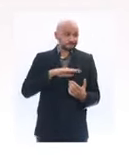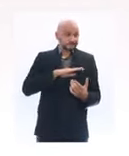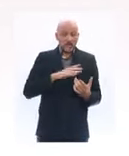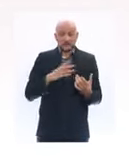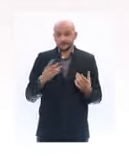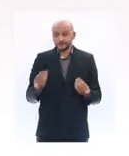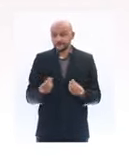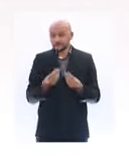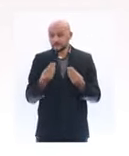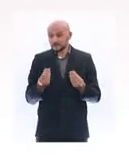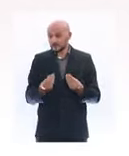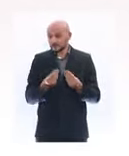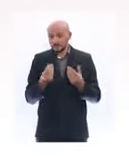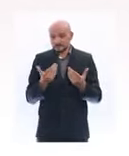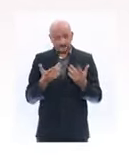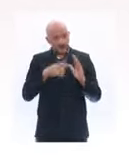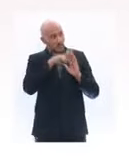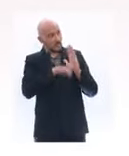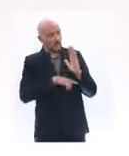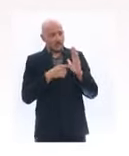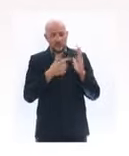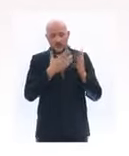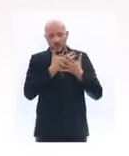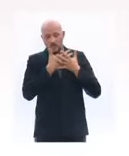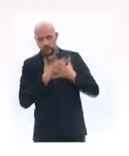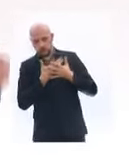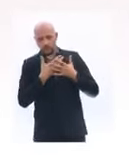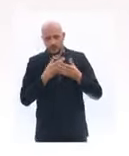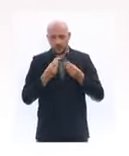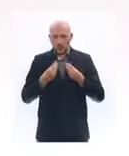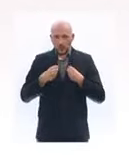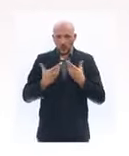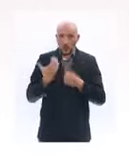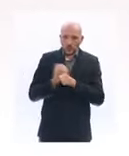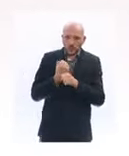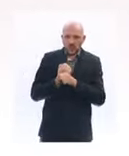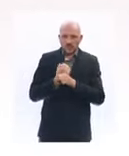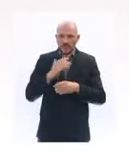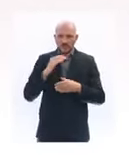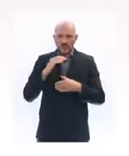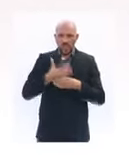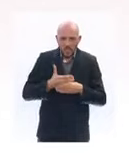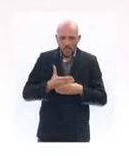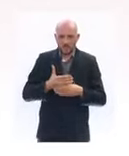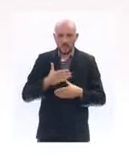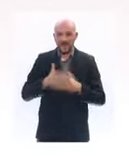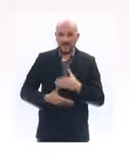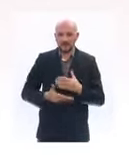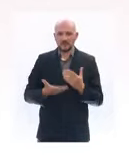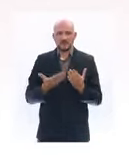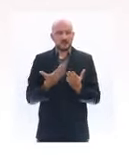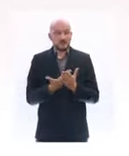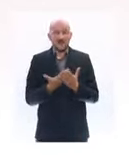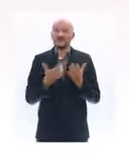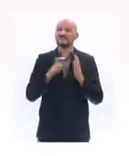respect des règles sanistères, on empêche de travailler. les restaurateurs, un grand nombre de commerçants, les patrons de